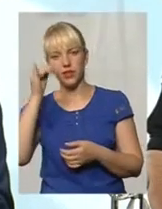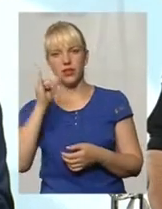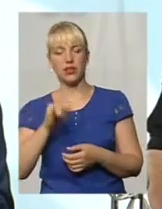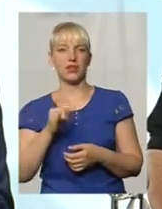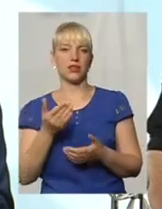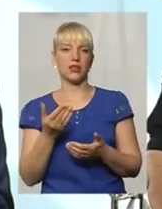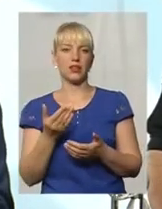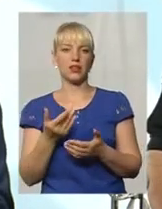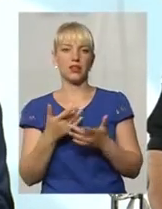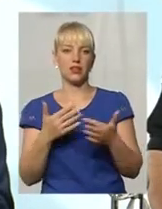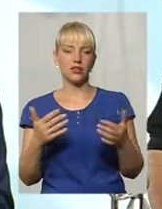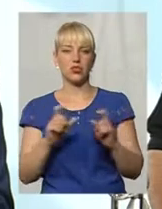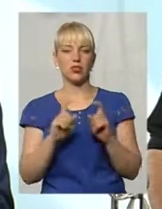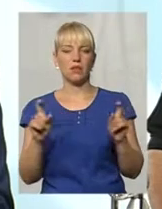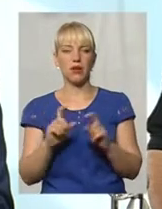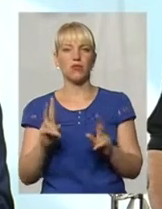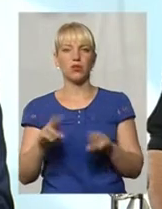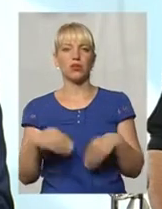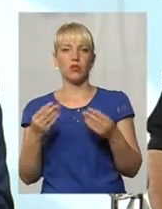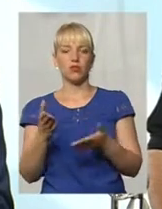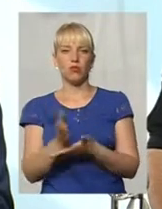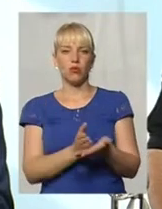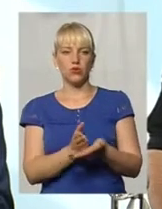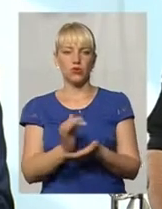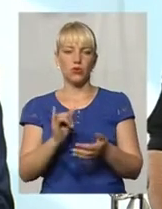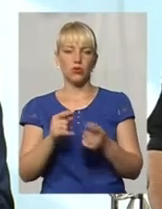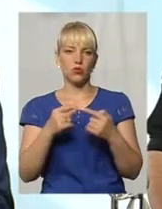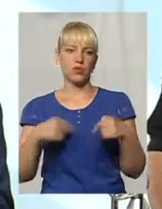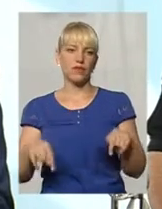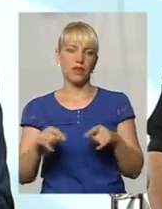і інших департаментів, які надають послуги в сфері